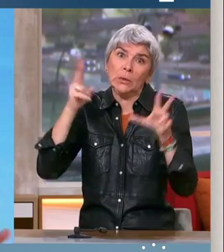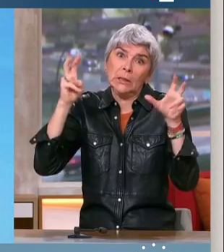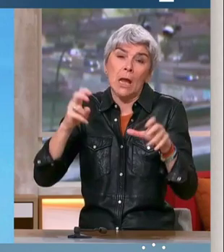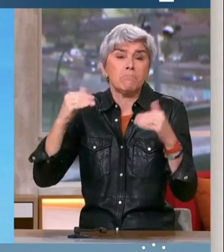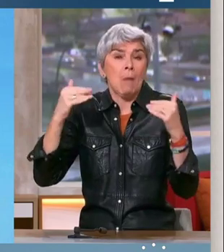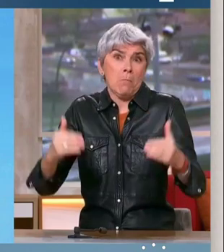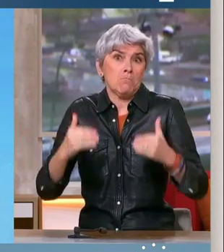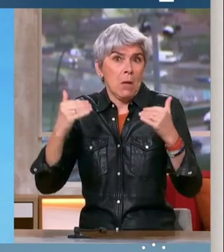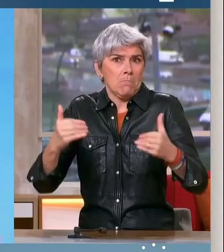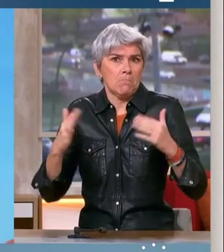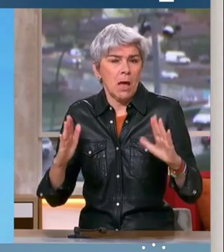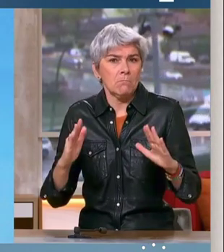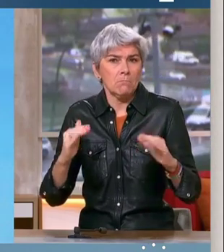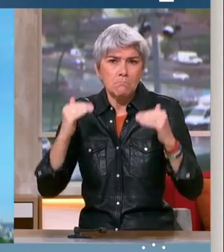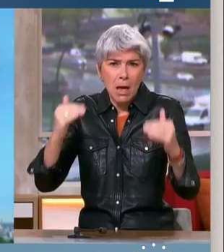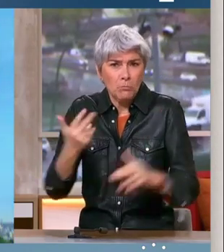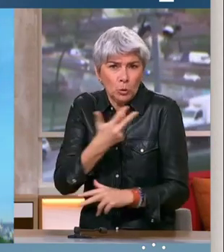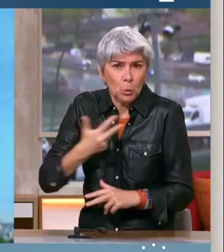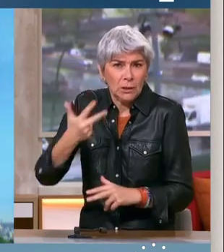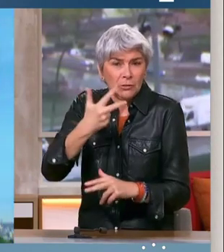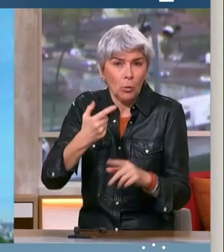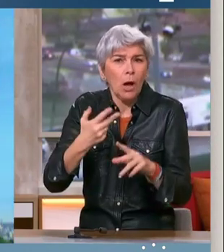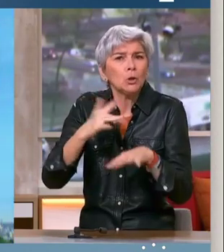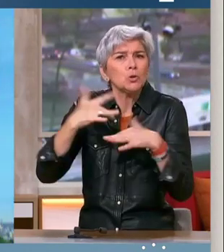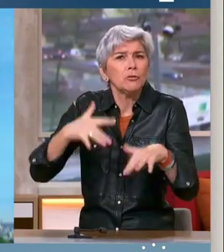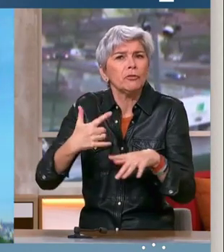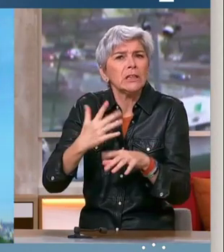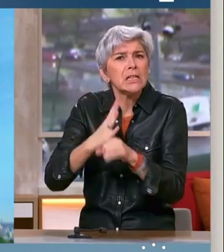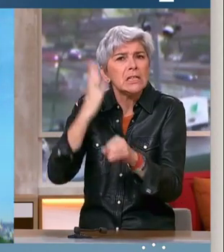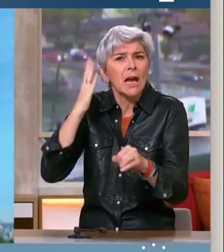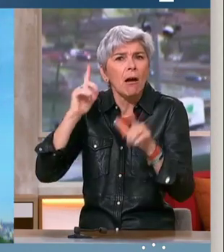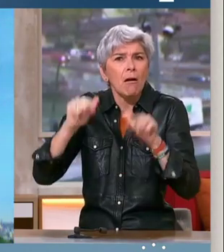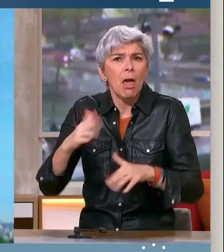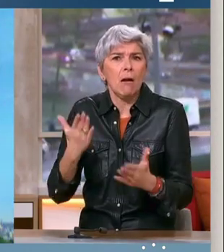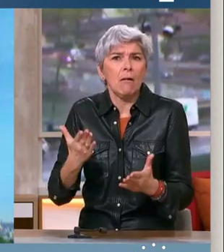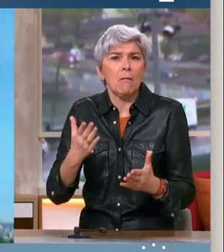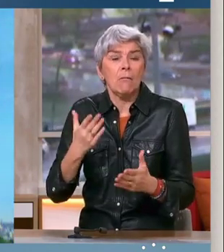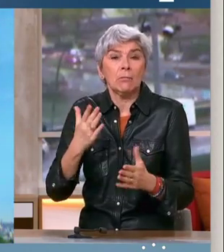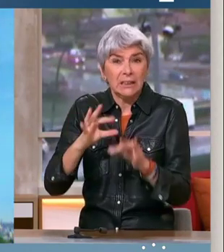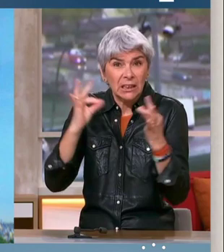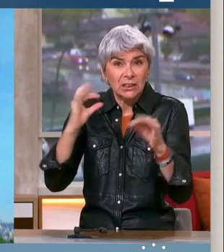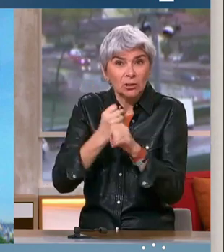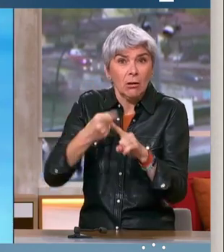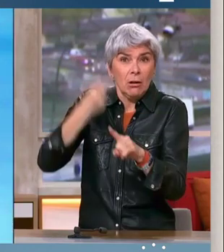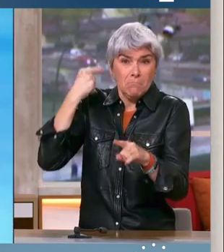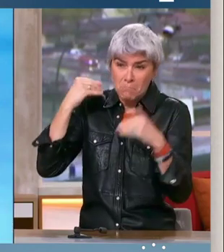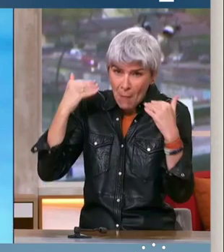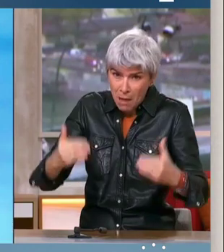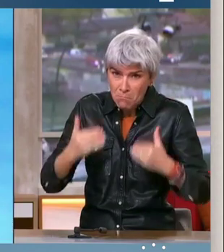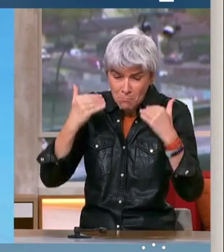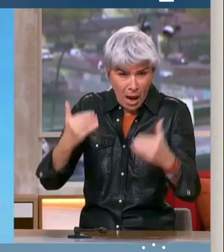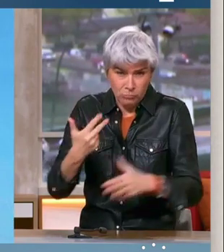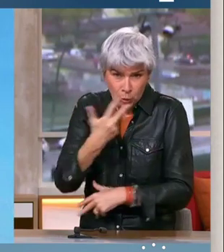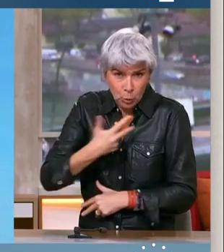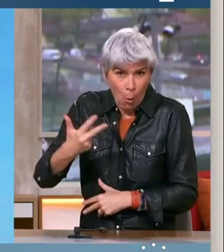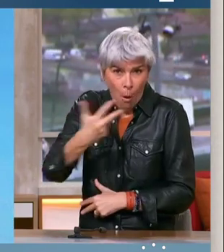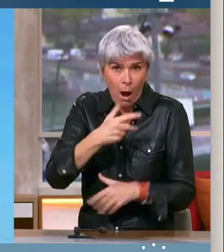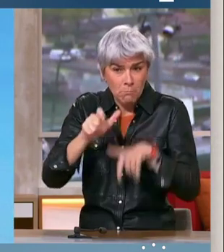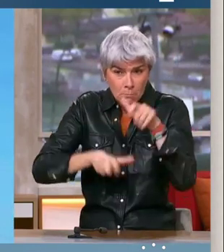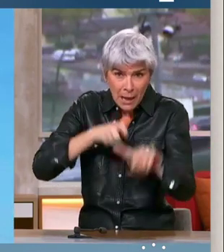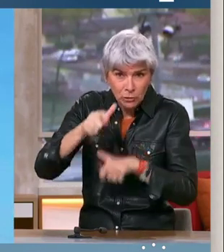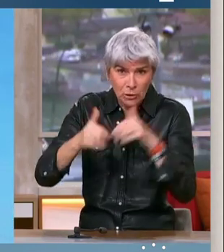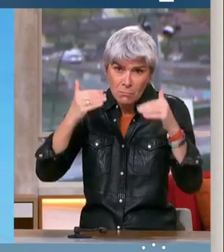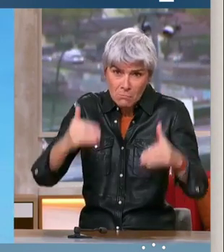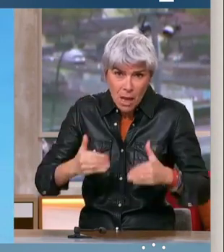les mêmes d'ailleurs. C'est le même trio. Ils étaient déjà là il y a 5 ans, il y a 10 ans. C'est le même tiercé, les mêmes personnes,